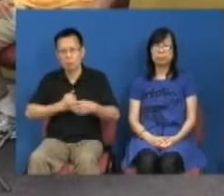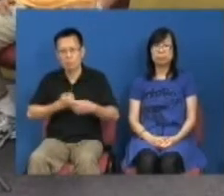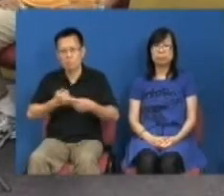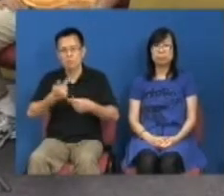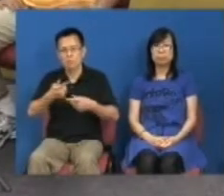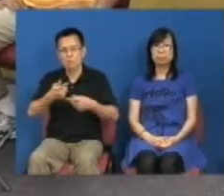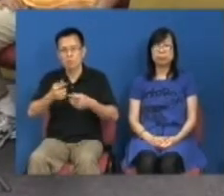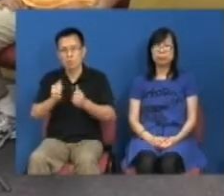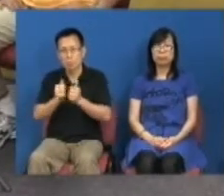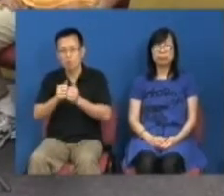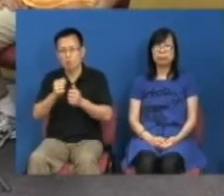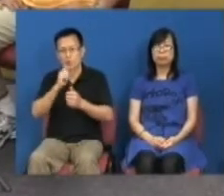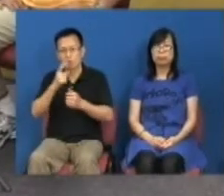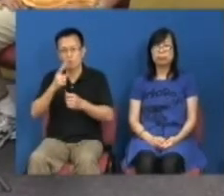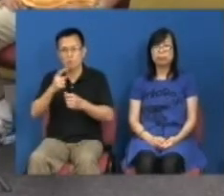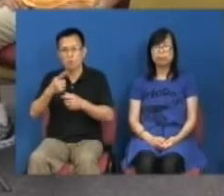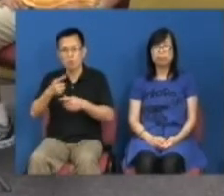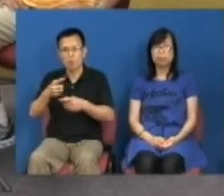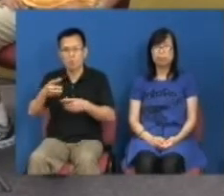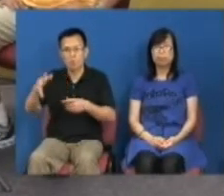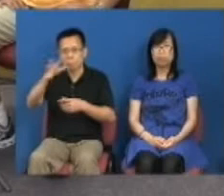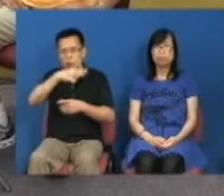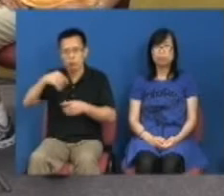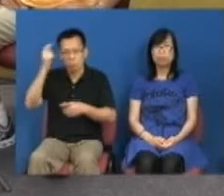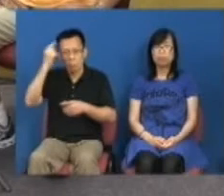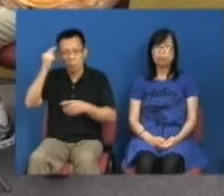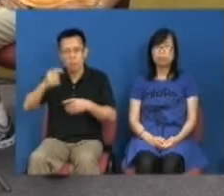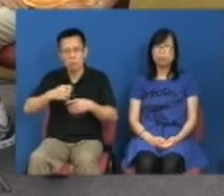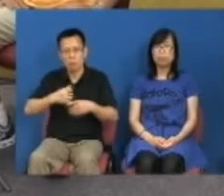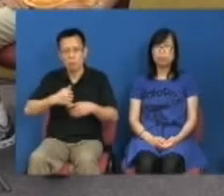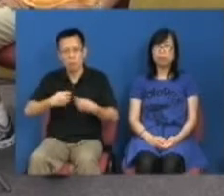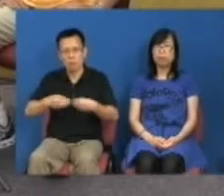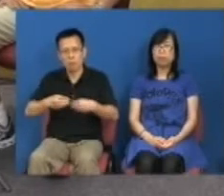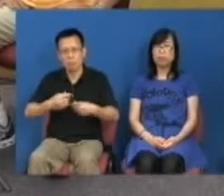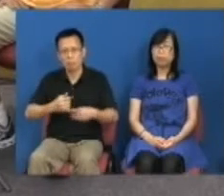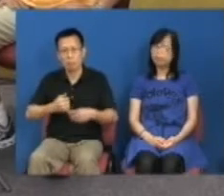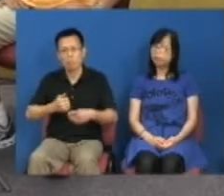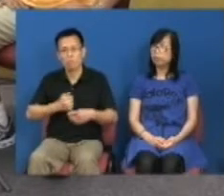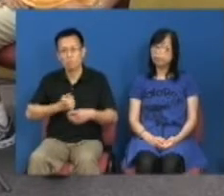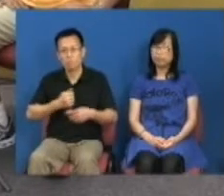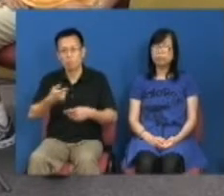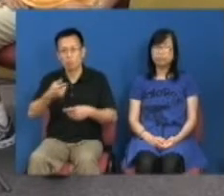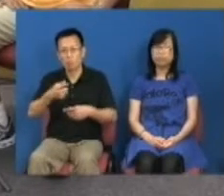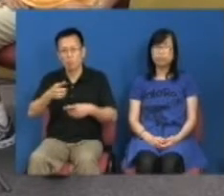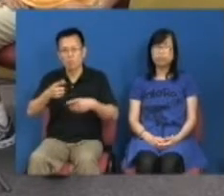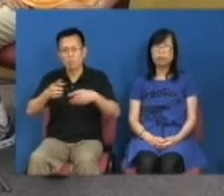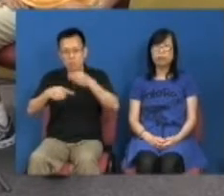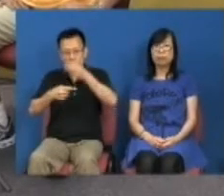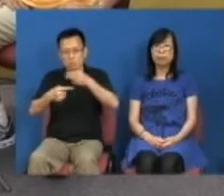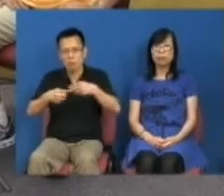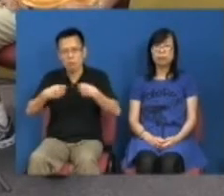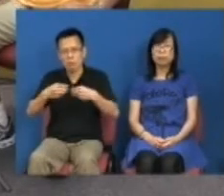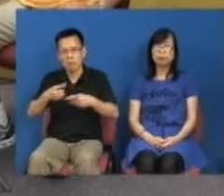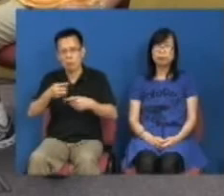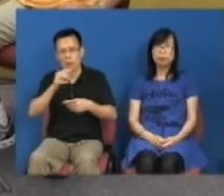如果你是通识教育的老师你够不够敢说出去一号的历史二刚才我问你的问题是什么来的